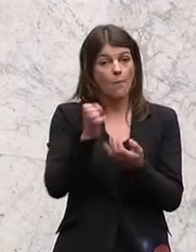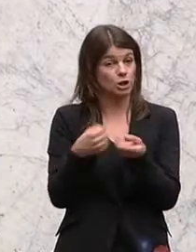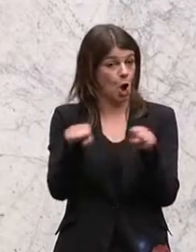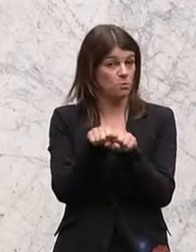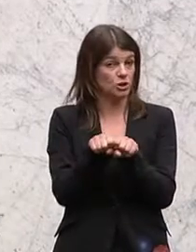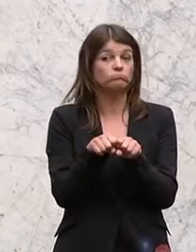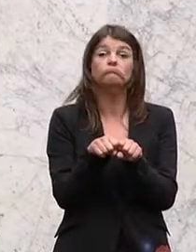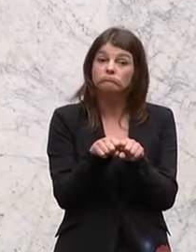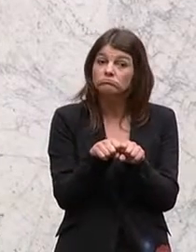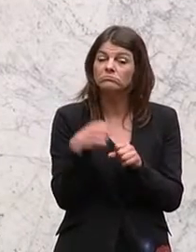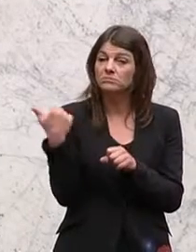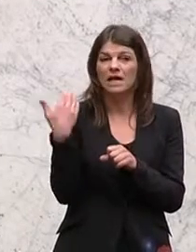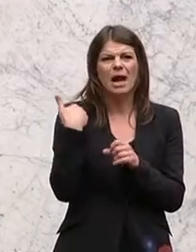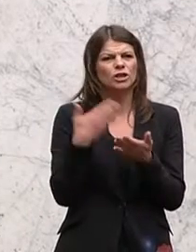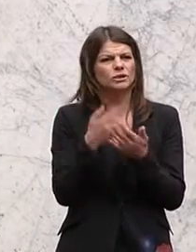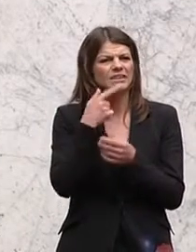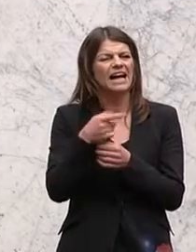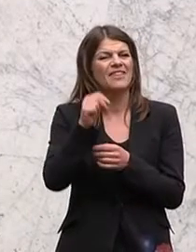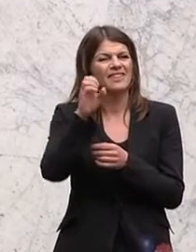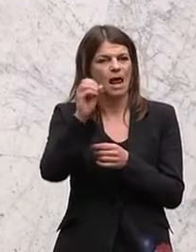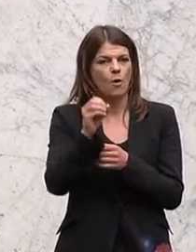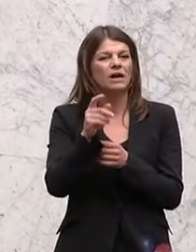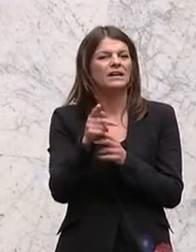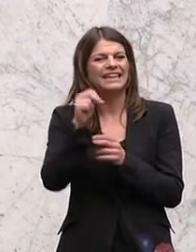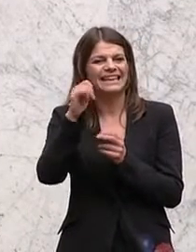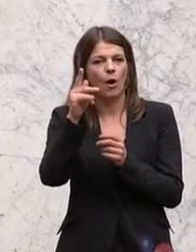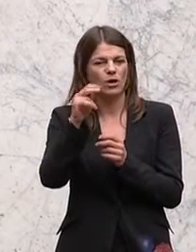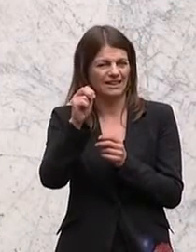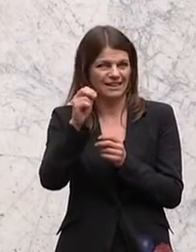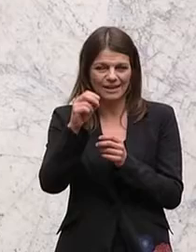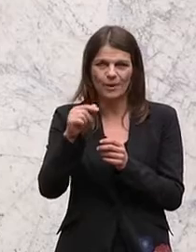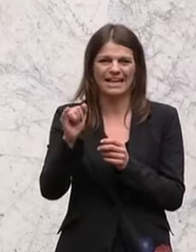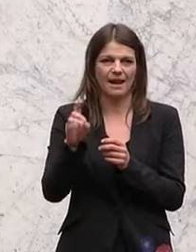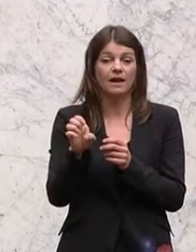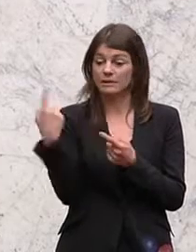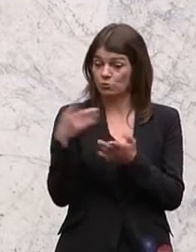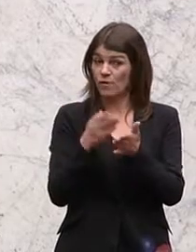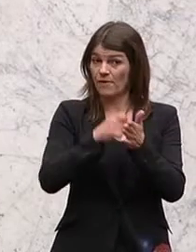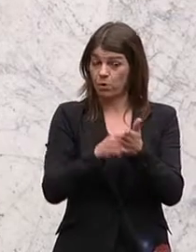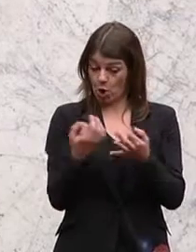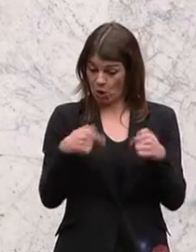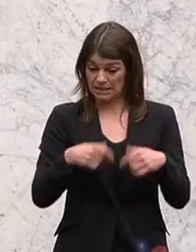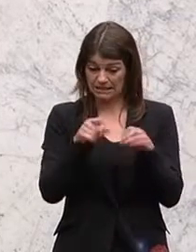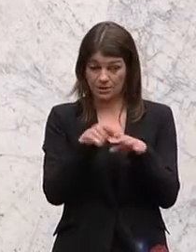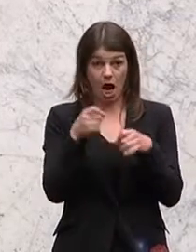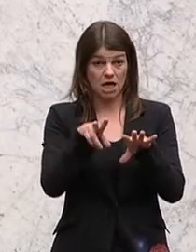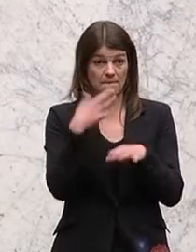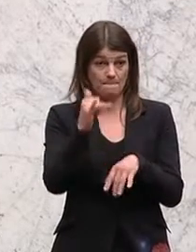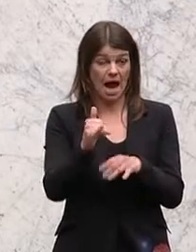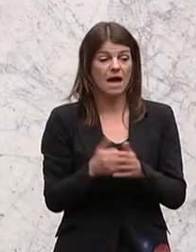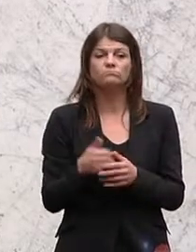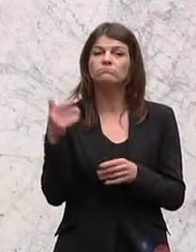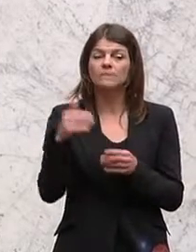Kommission ja bestimmte Neonicotinoide verboten. Heute, am 17. Mai und am 18. Mai, findet